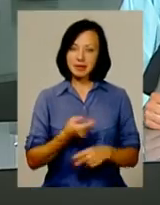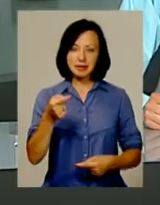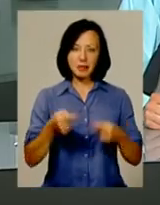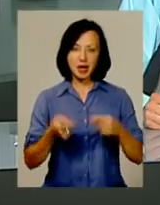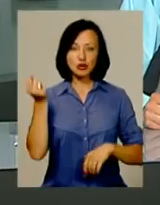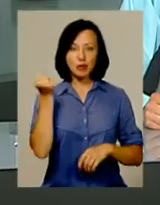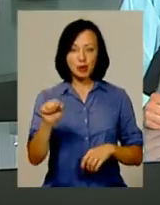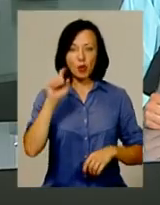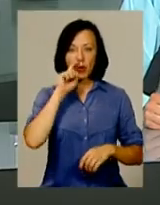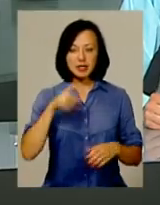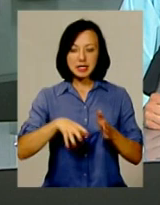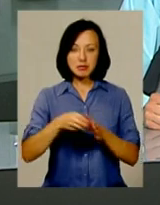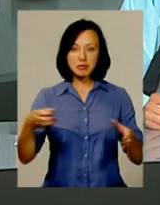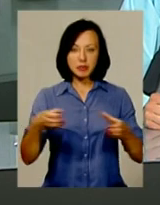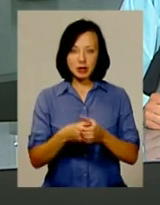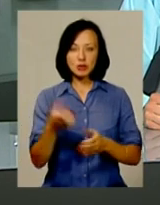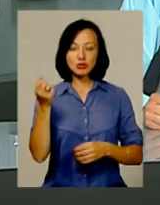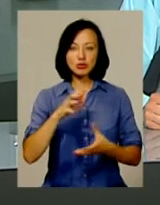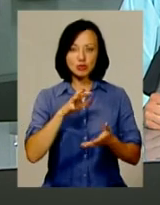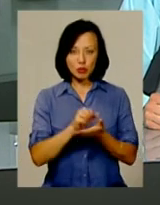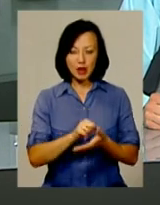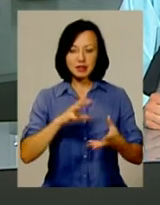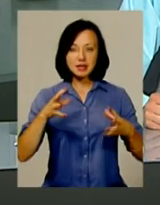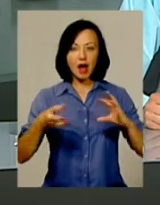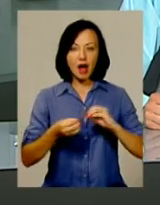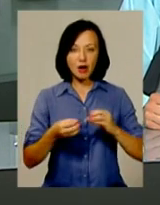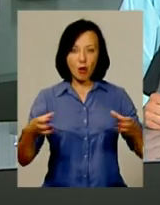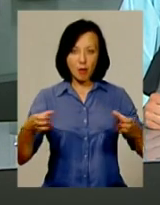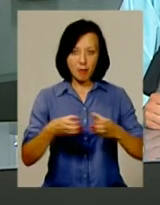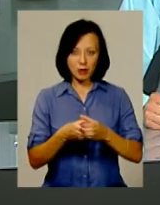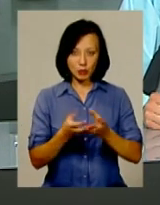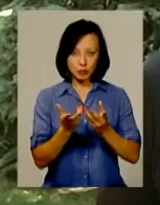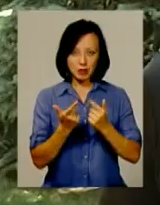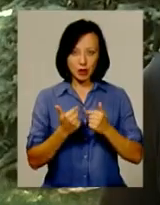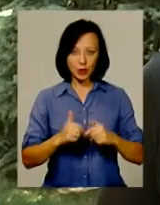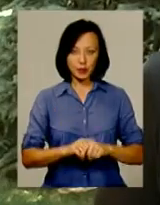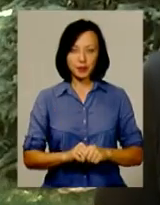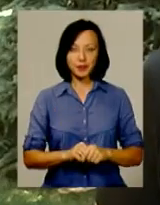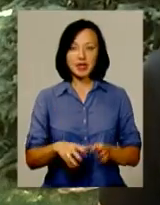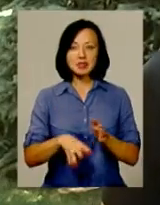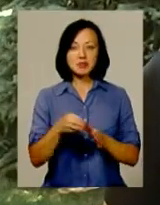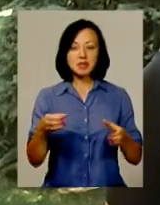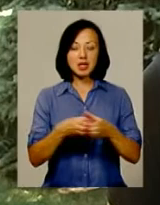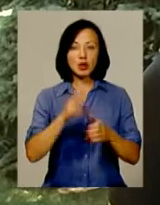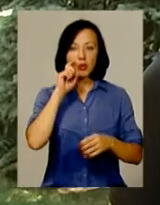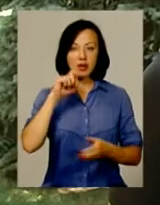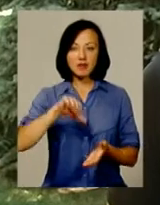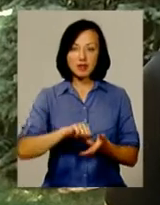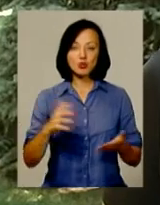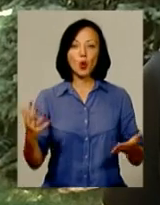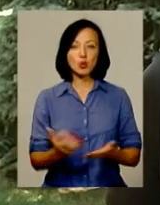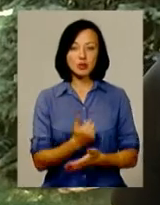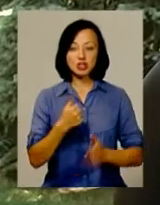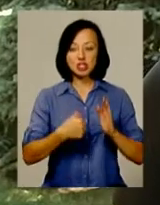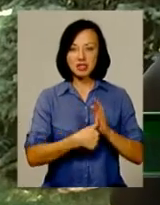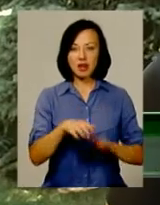перемогу українська збірна здобула і у загальнокомандному заліку. Збірна Україна виступила досить успішно. З